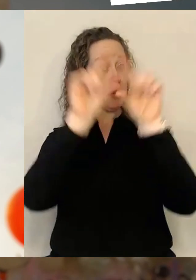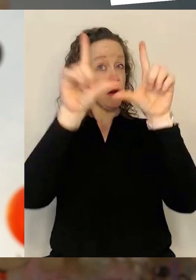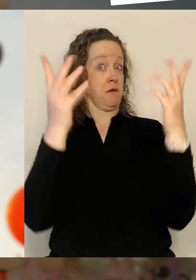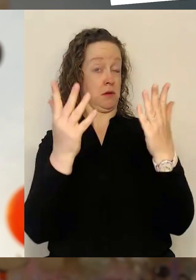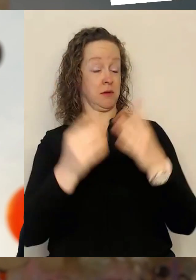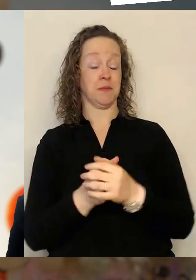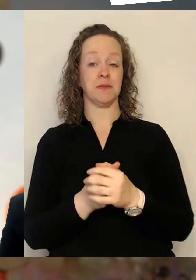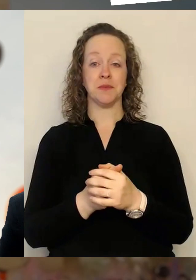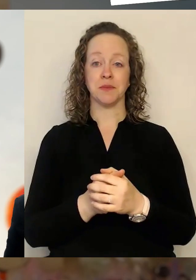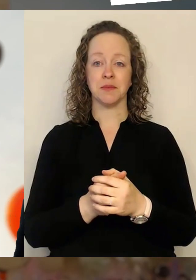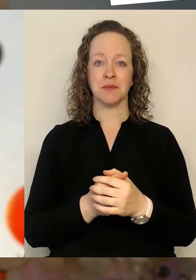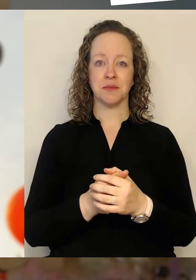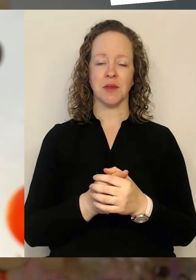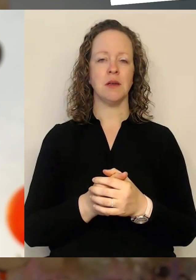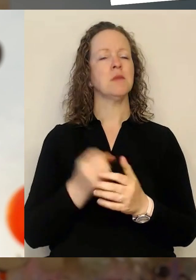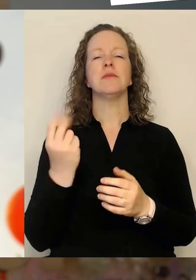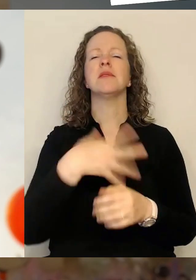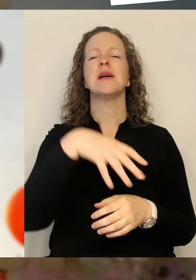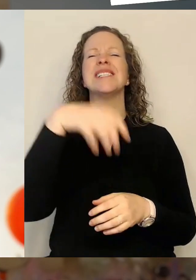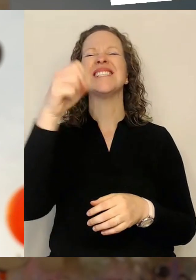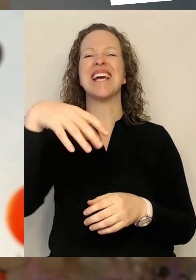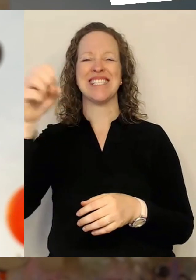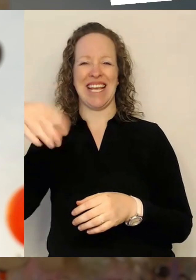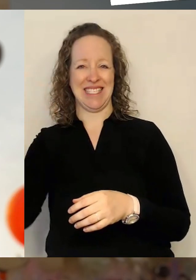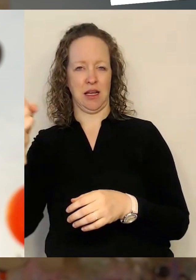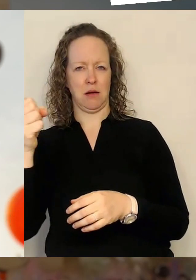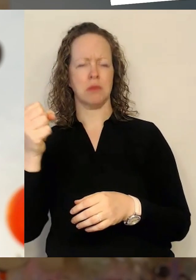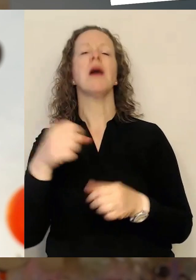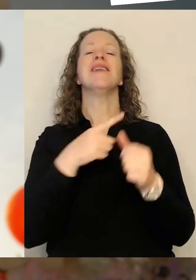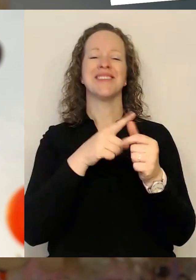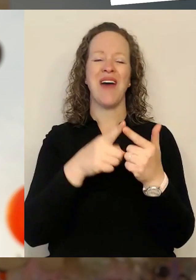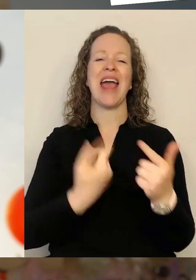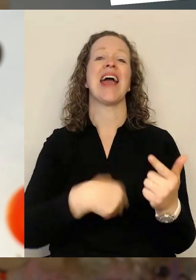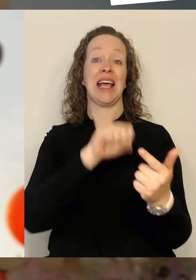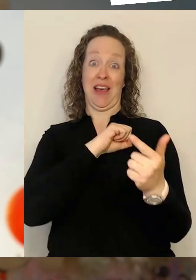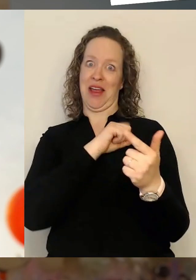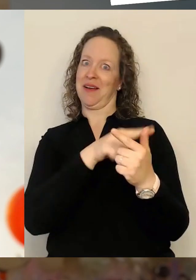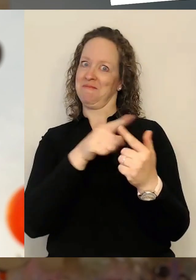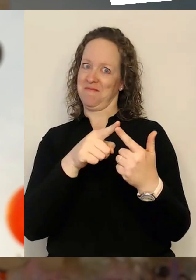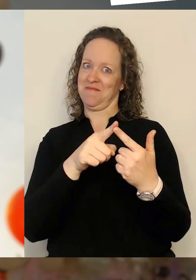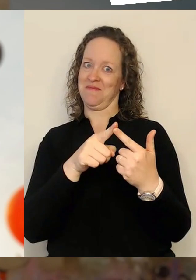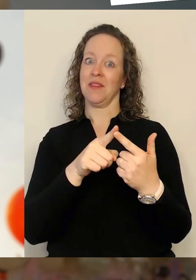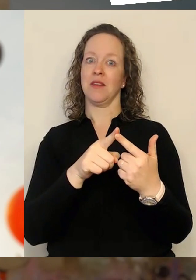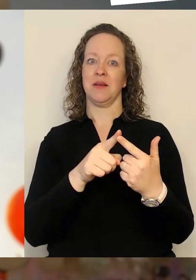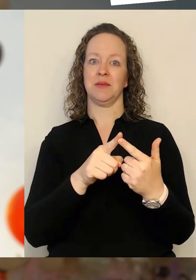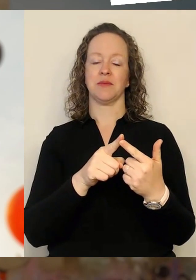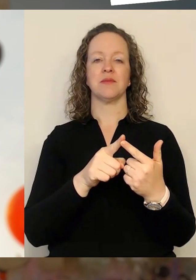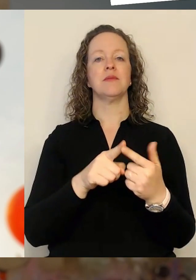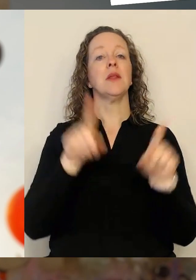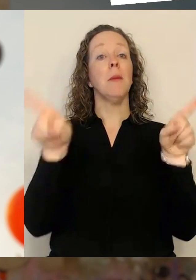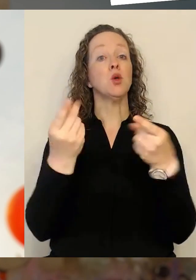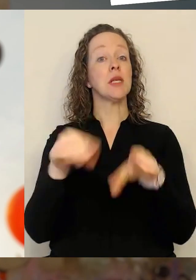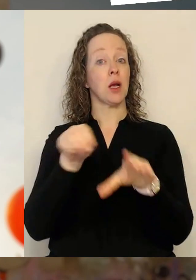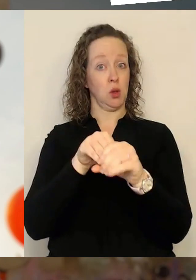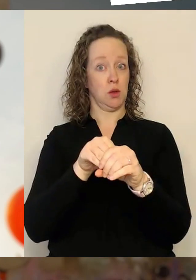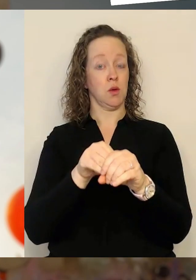Siegern gibt es zwei, ich sag mal, würdige Gewinner. Da ist zum Beispiel Musiklusion aus Tuttlingen. Das macht